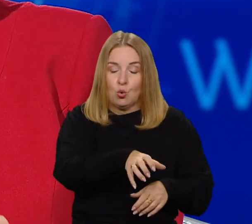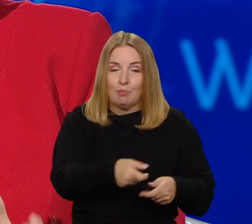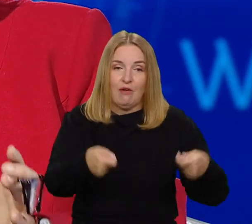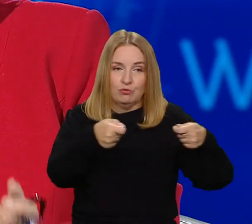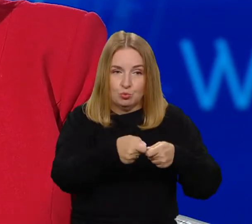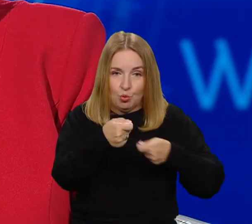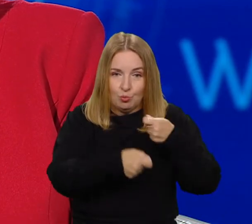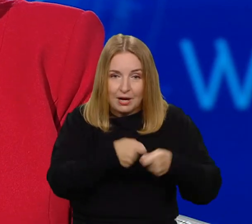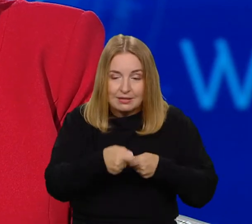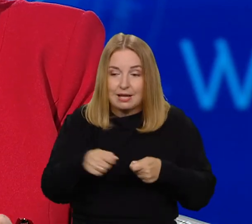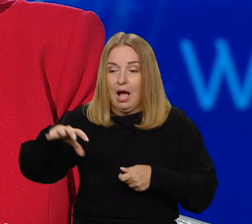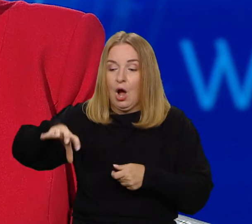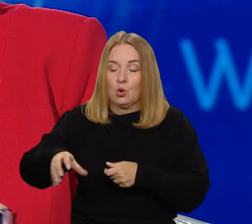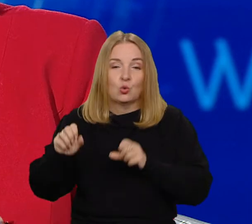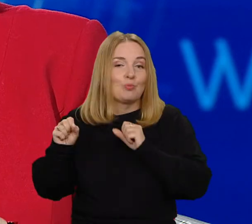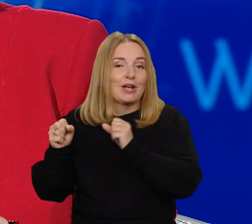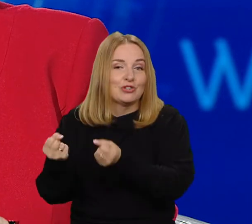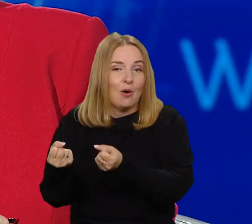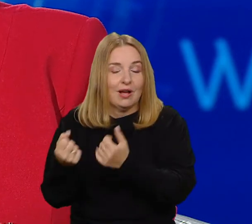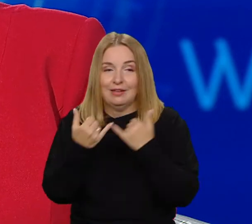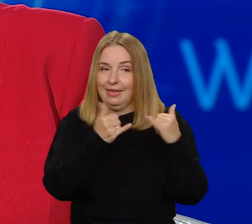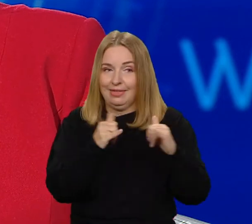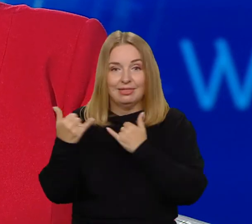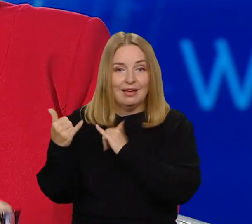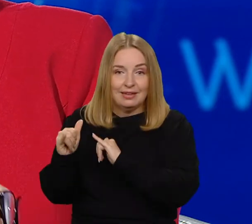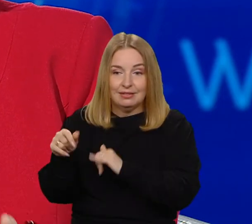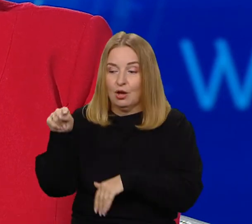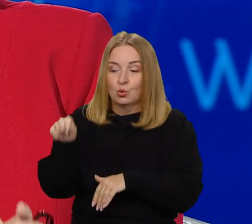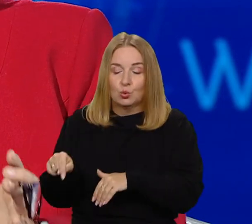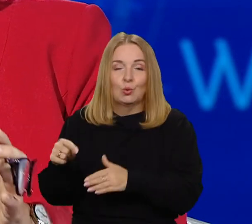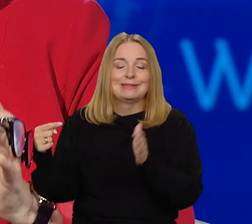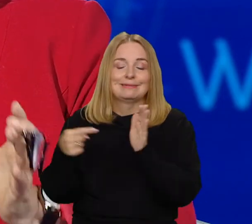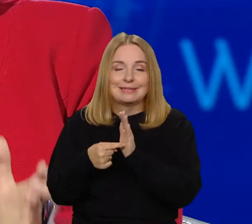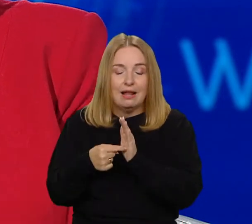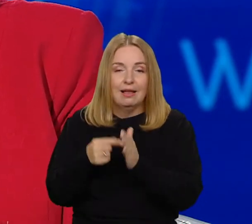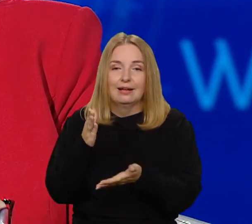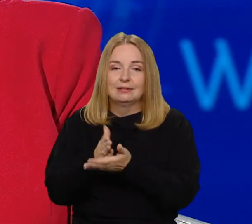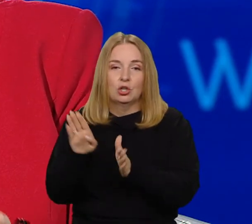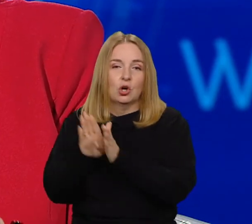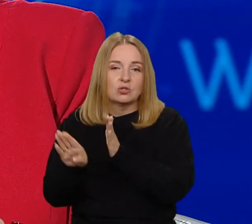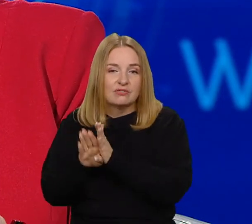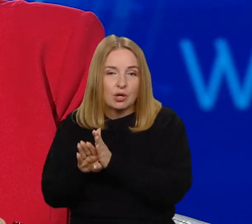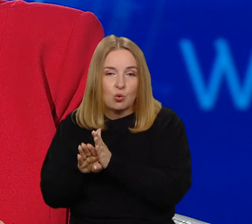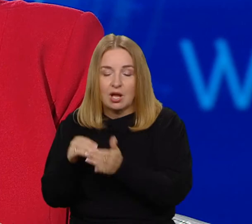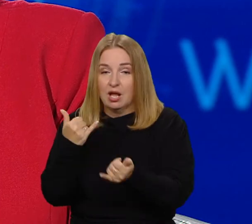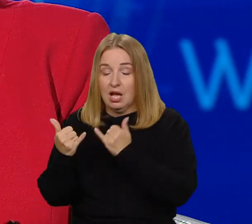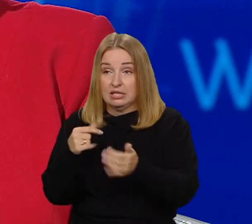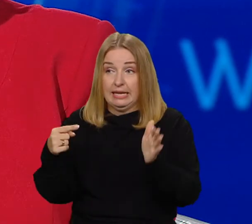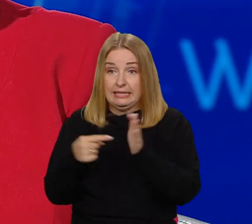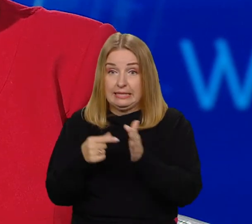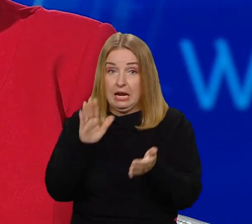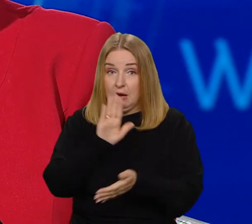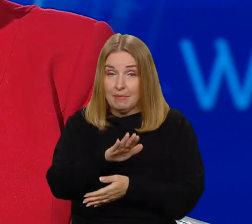jest tymczasowa, kierowana na cele operacyjne, zamyka się w momencie ich uzyskania.